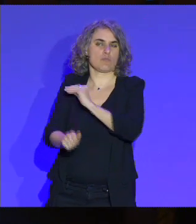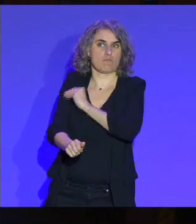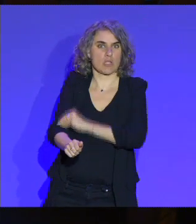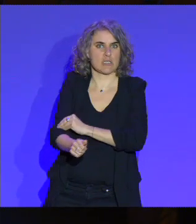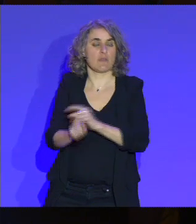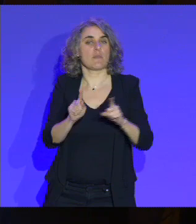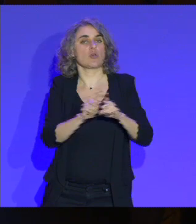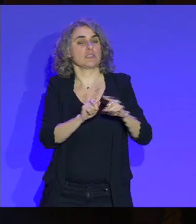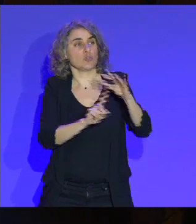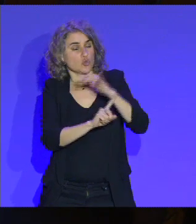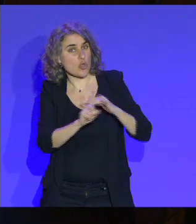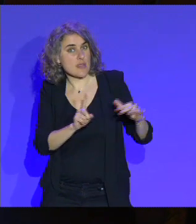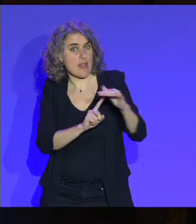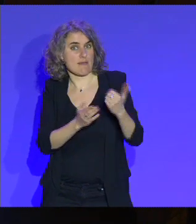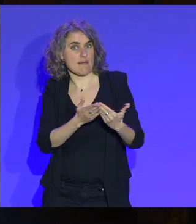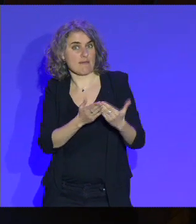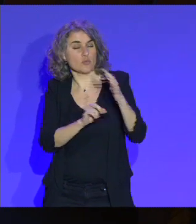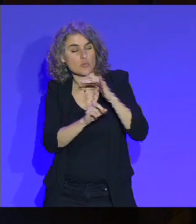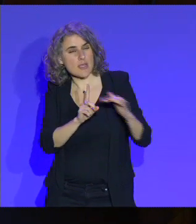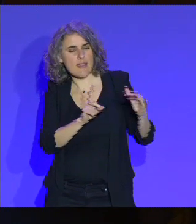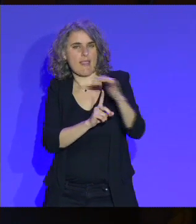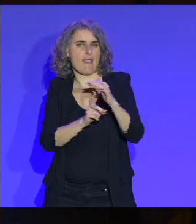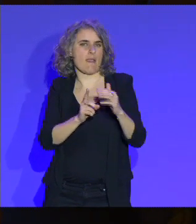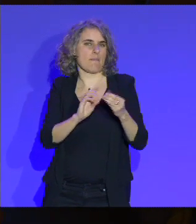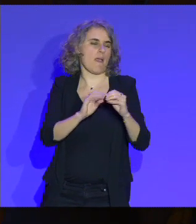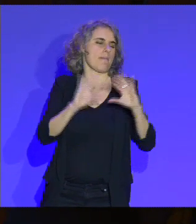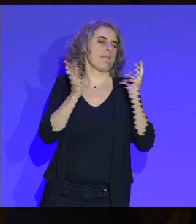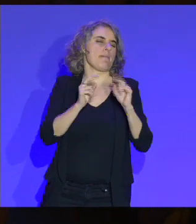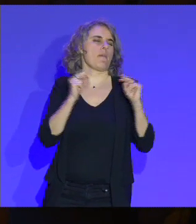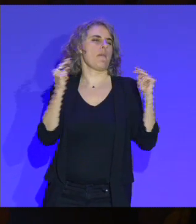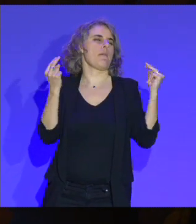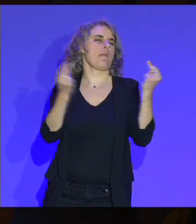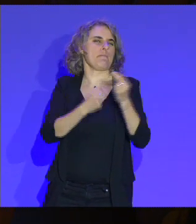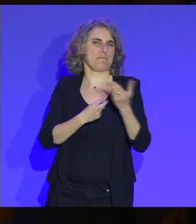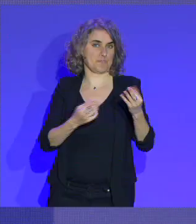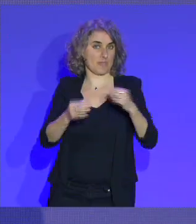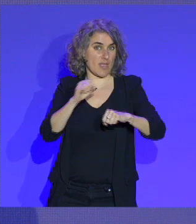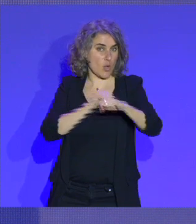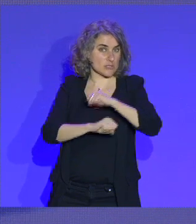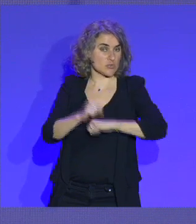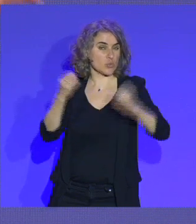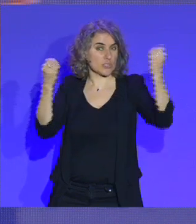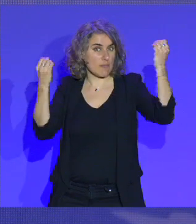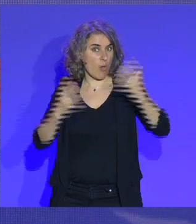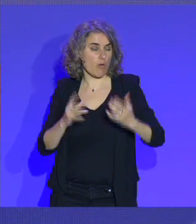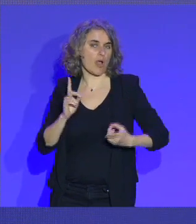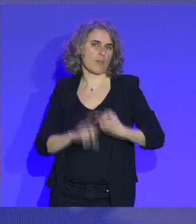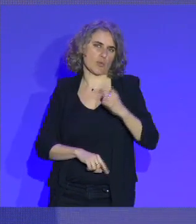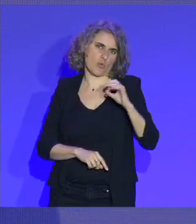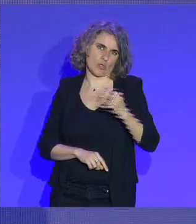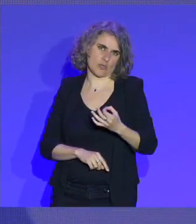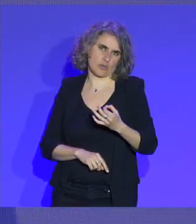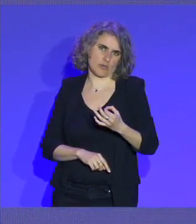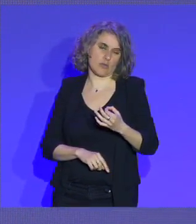sociale va devenir une question absolument clé sur l'organisation des grands événements. d'un côté,